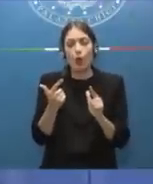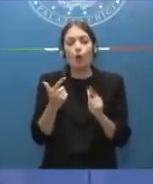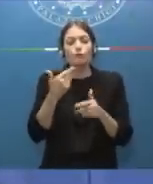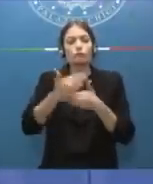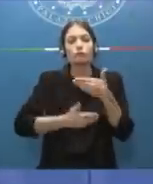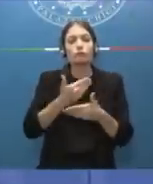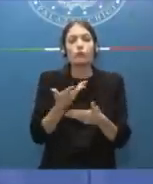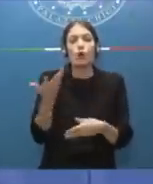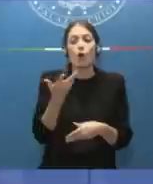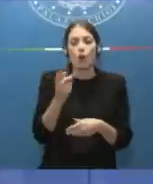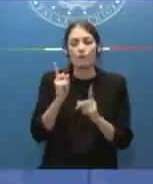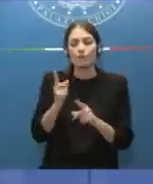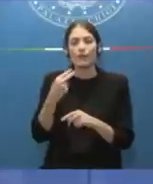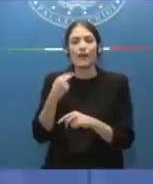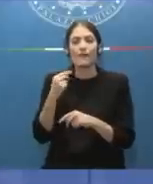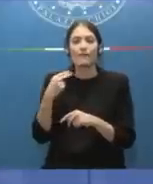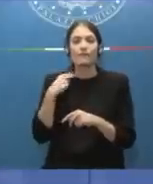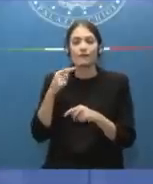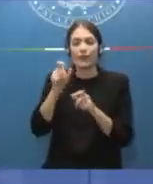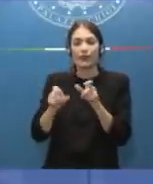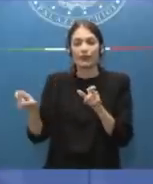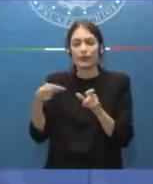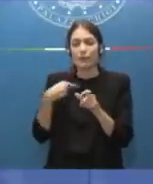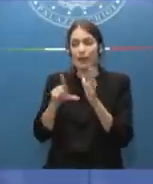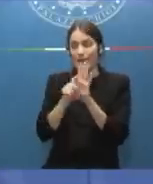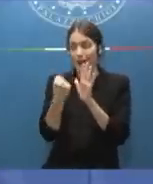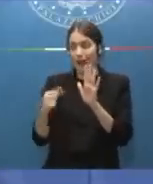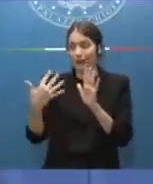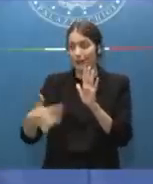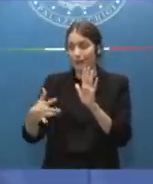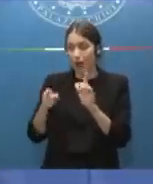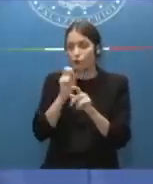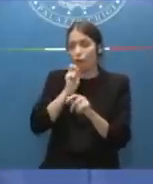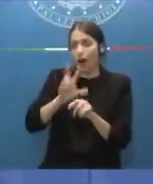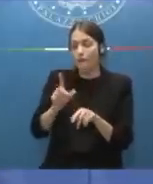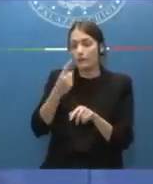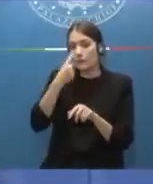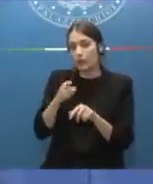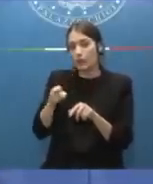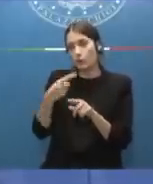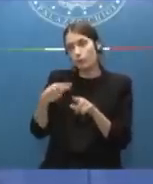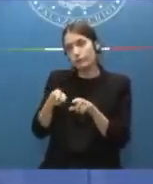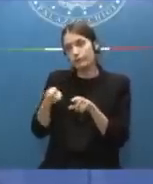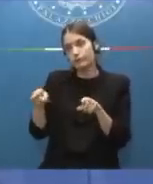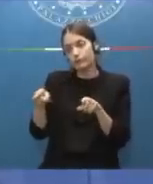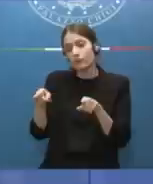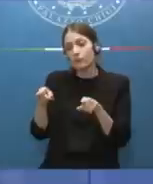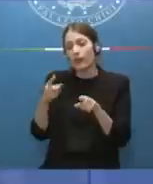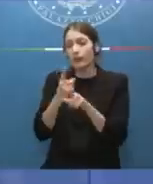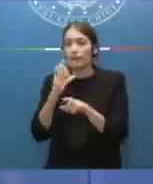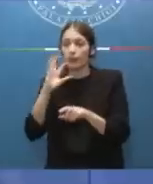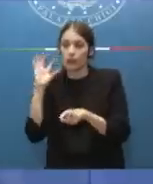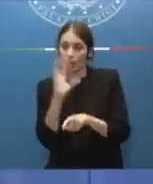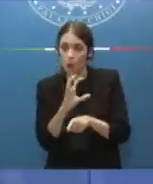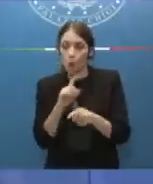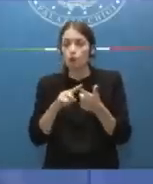alle vittime di quei reati per segnalare che eventualmente devono, diciamo, denunciare, devono fare